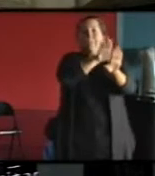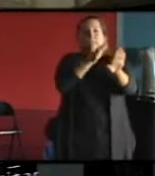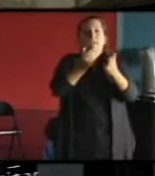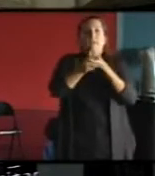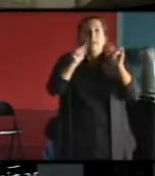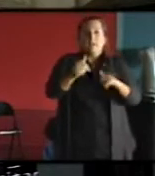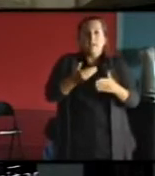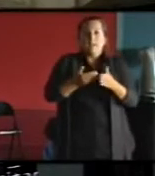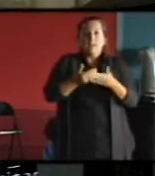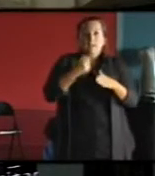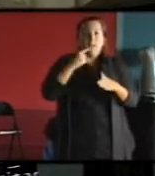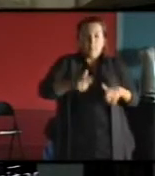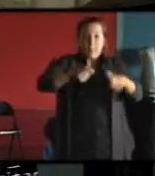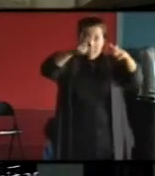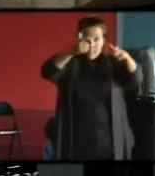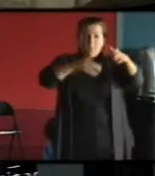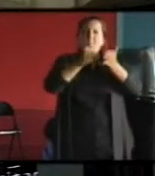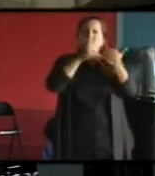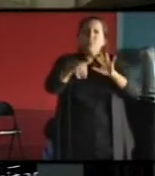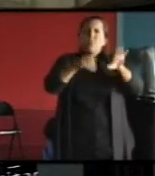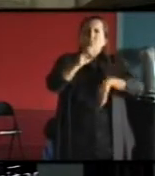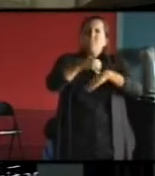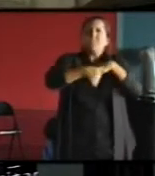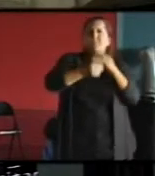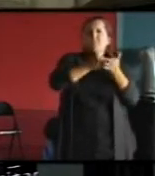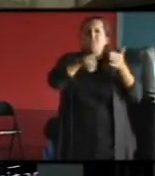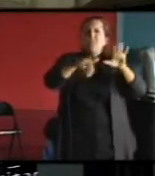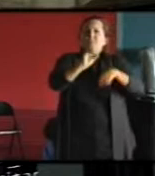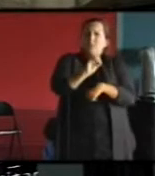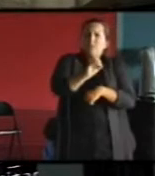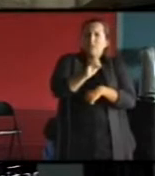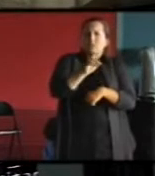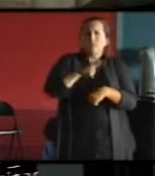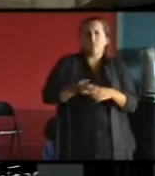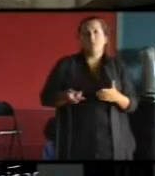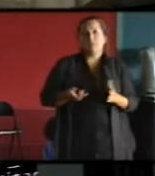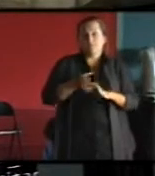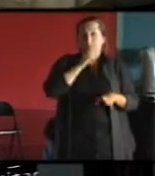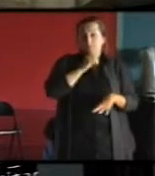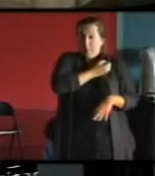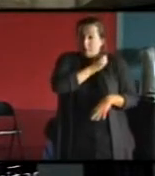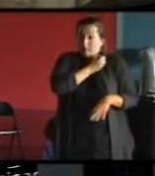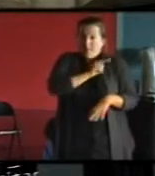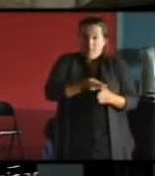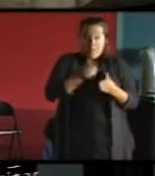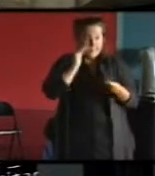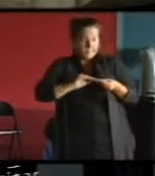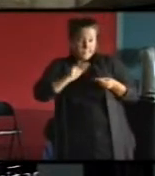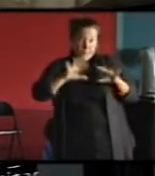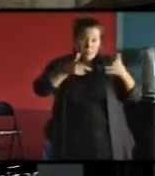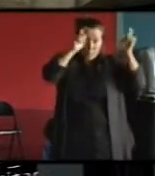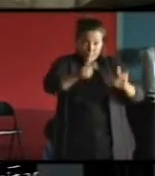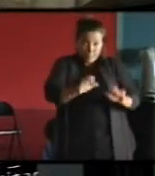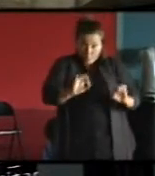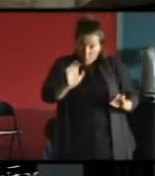donc une récupération d'un bâtiment des années 60 qui était vraiment en mauvais état on s'est posé longtemps la question de le